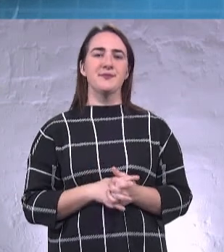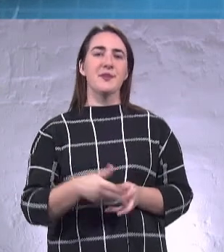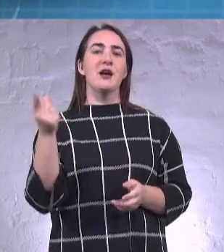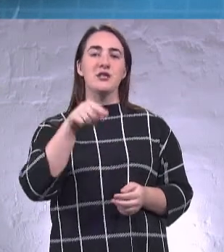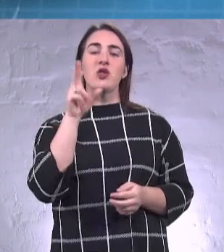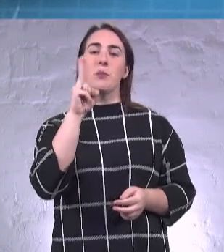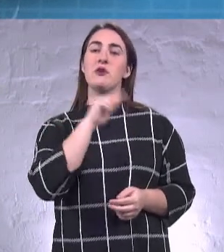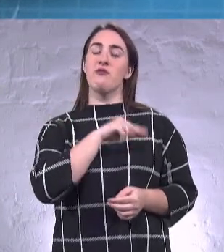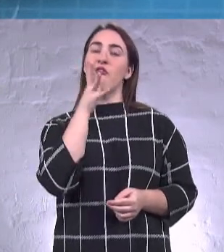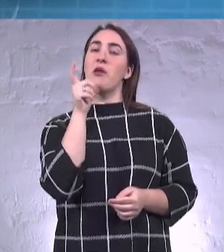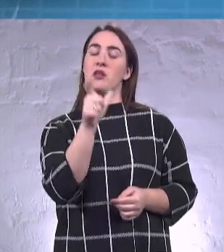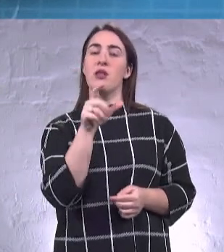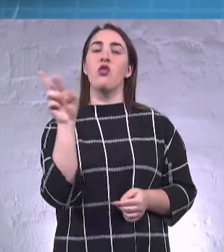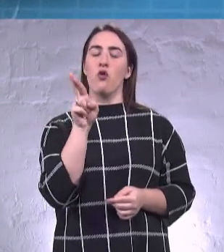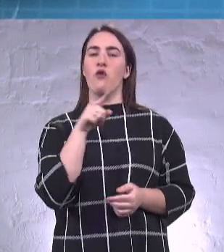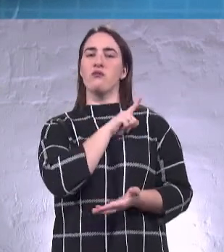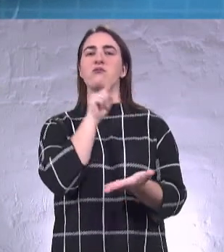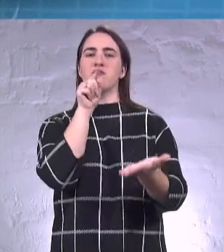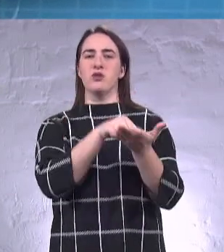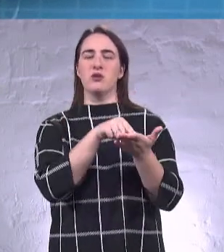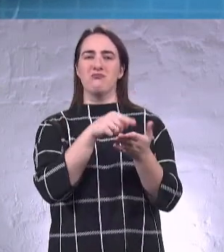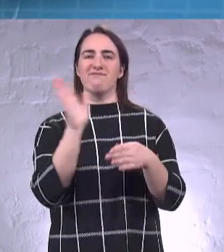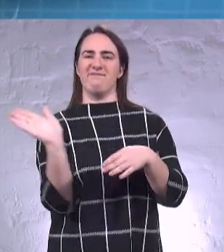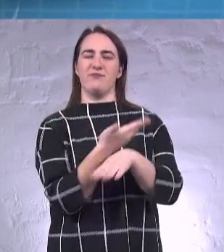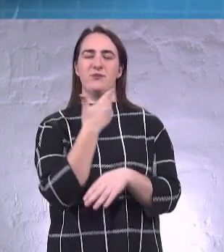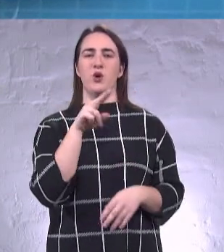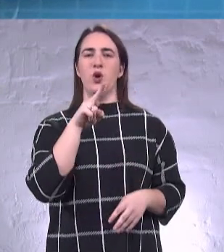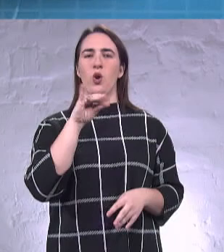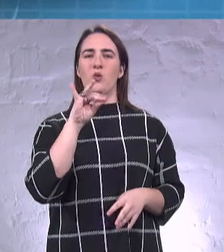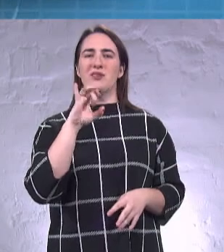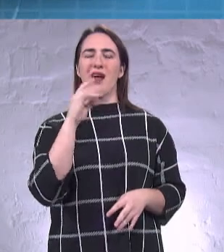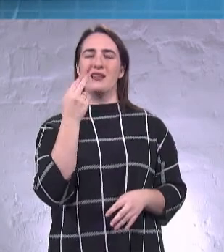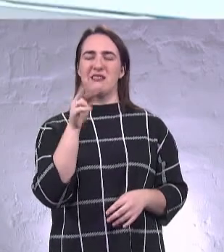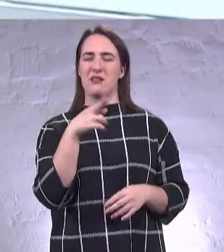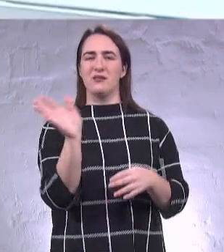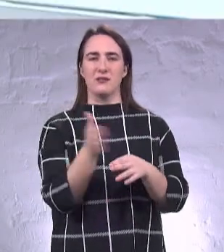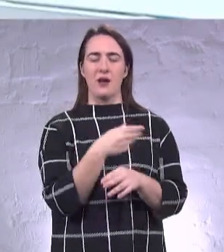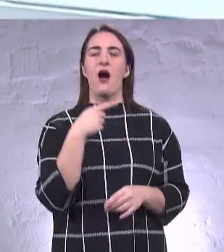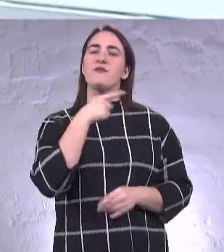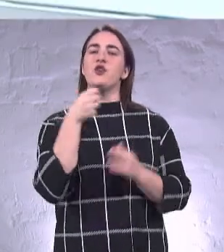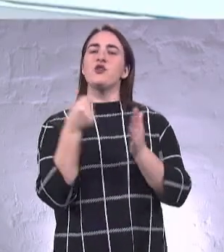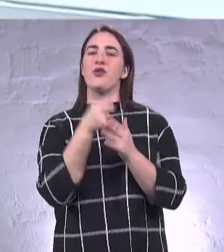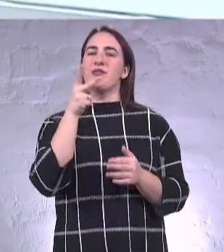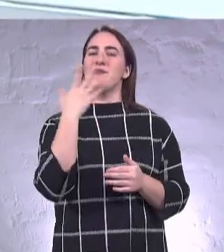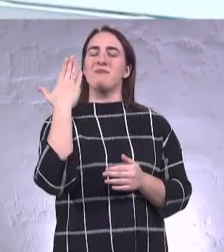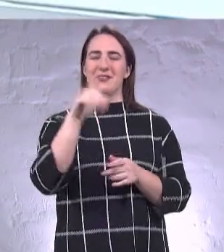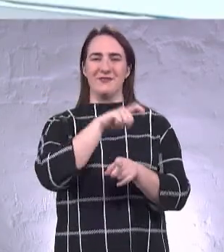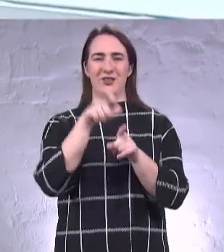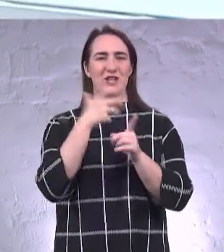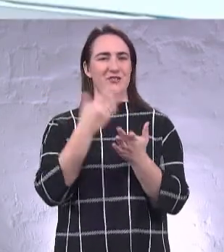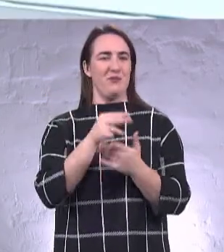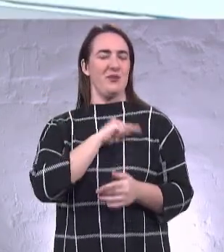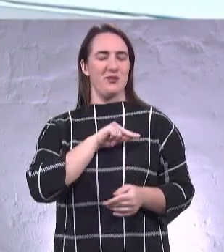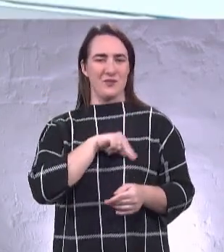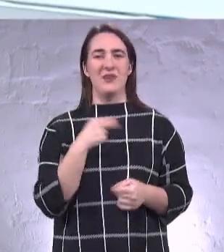Януковича, вони підпадають під люстрацію. І там по Європейському Ну, то ж ви до 2005-го завершили цю історію на той